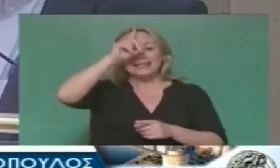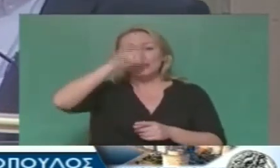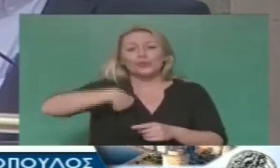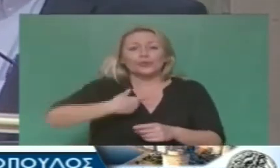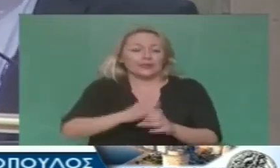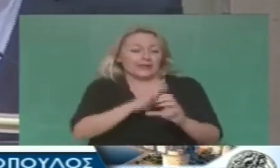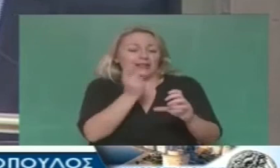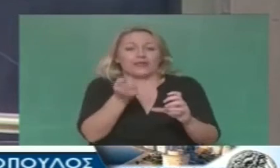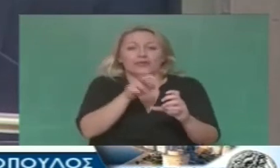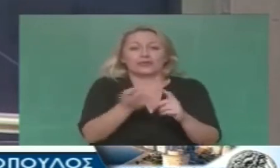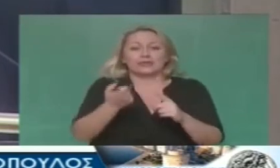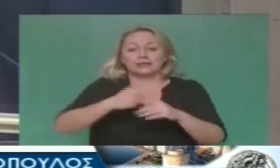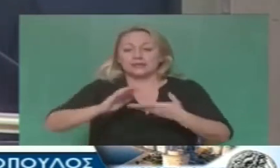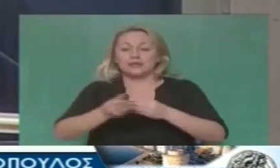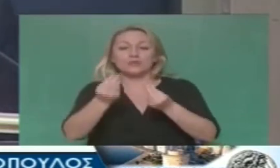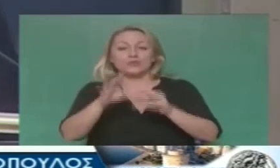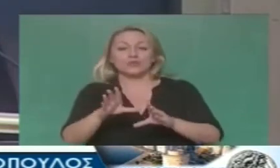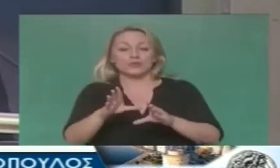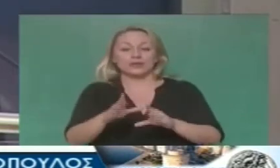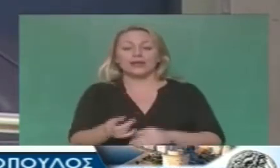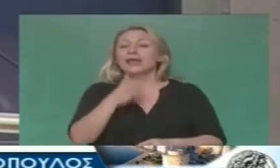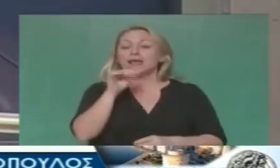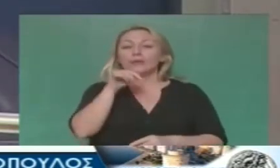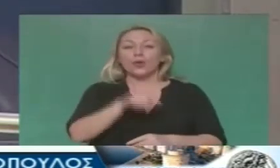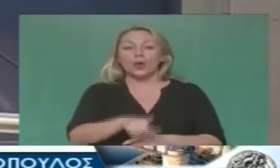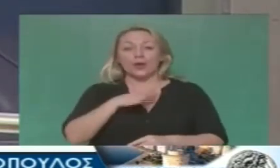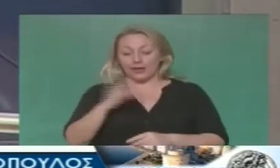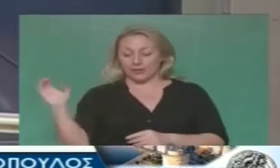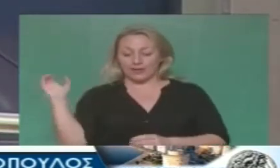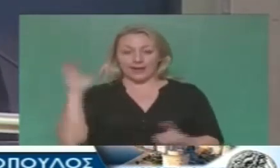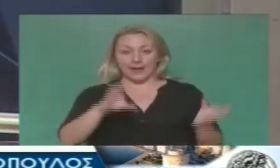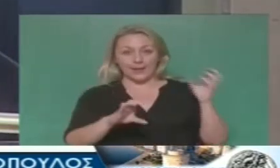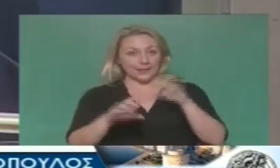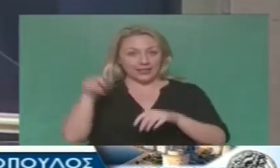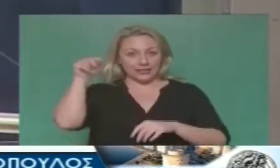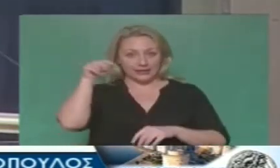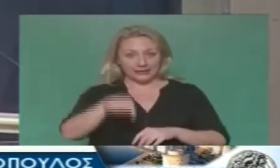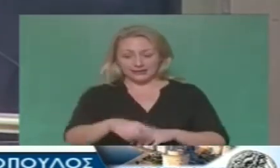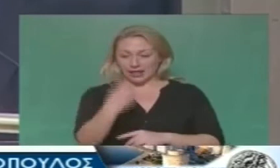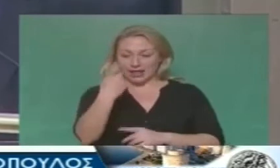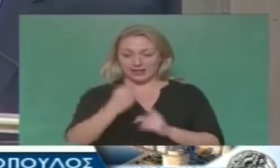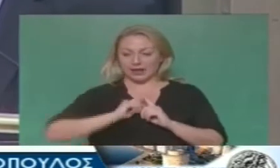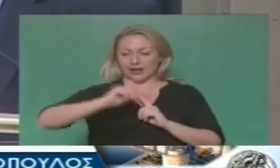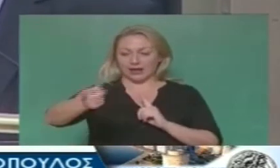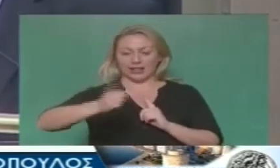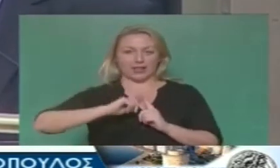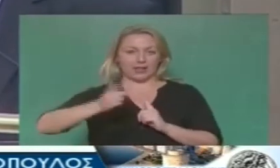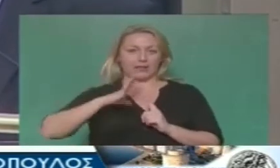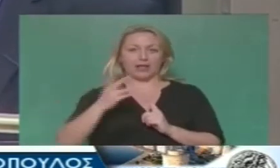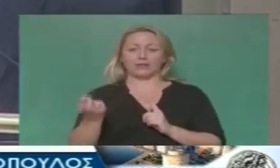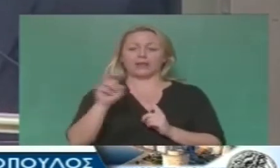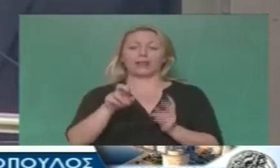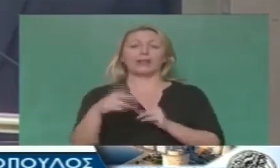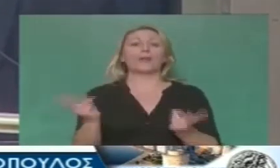δεύτερον σημαίνει και χειρότερες υπηρεσίες. Διότι ποιος είναι εκείνος ο επενδυτής ο οποίος σε μια γραμμή η οποία δεν έχει μεγάλη μεταφορική